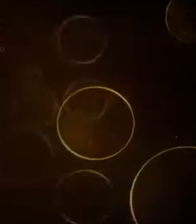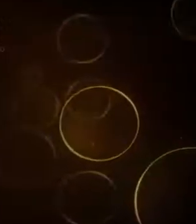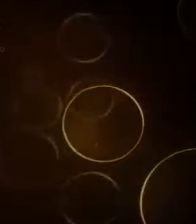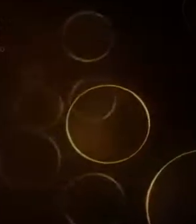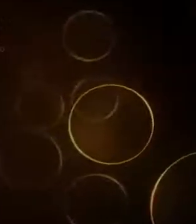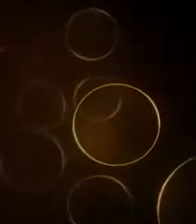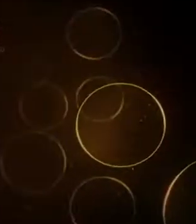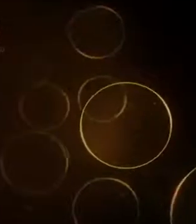Hvala što kanal.